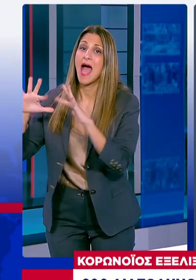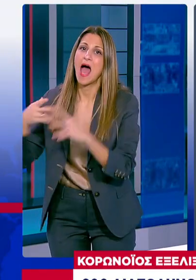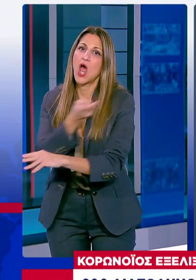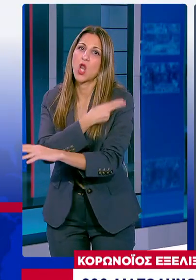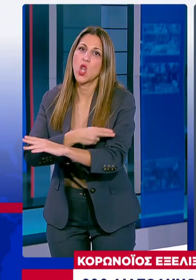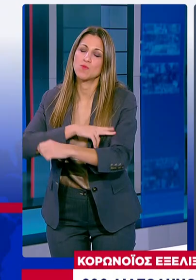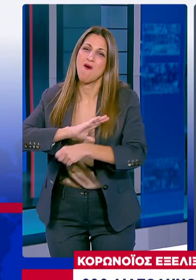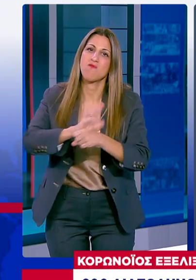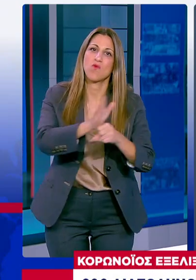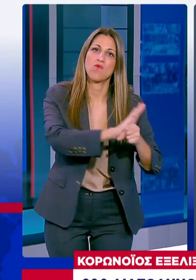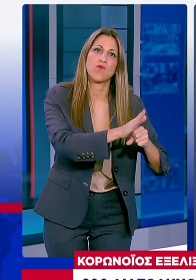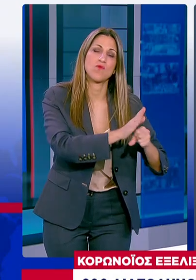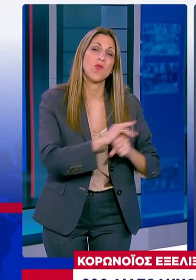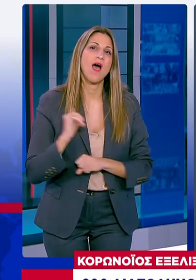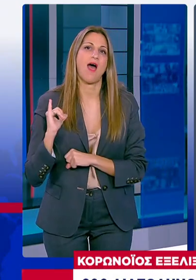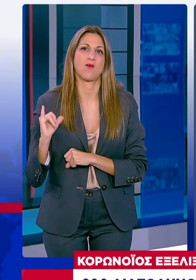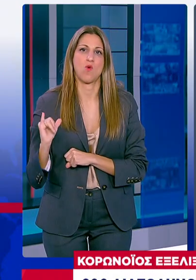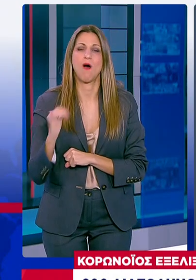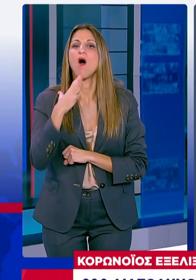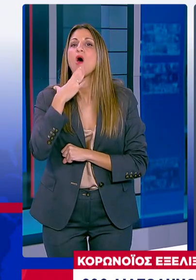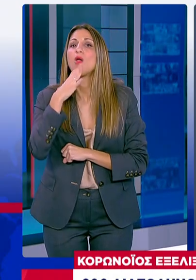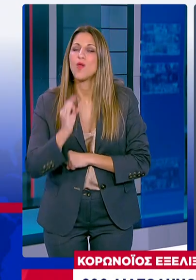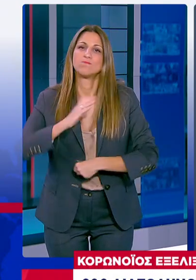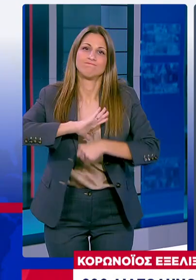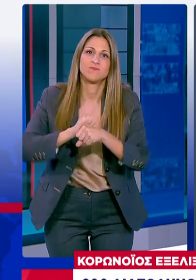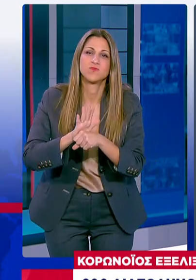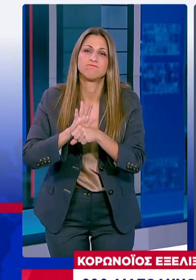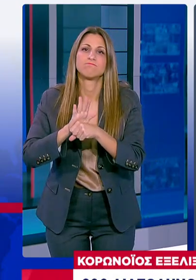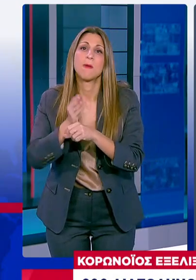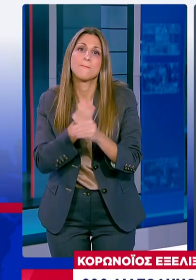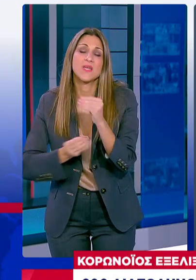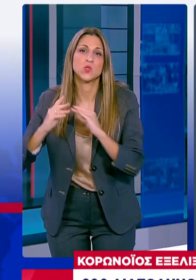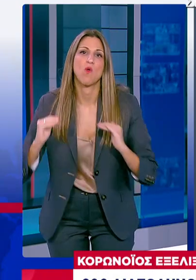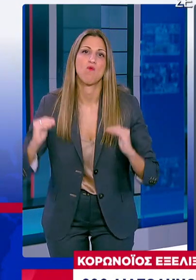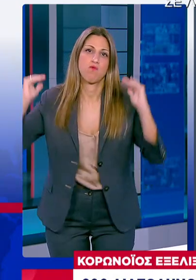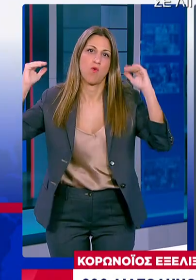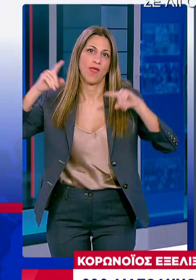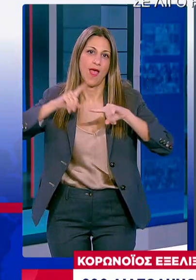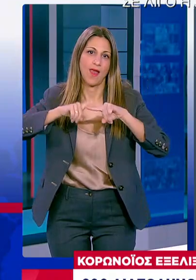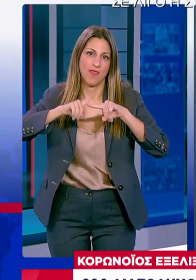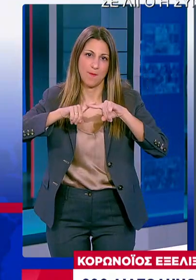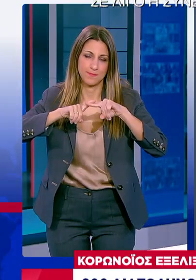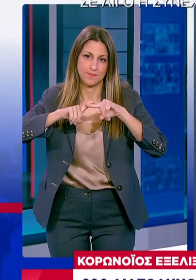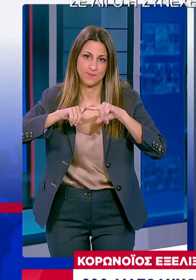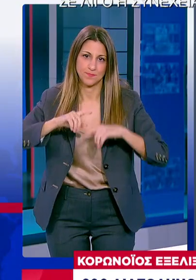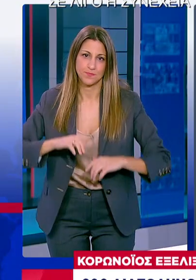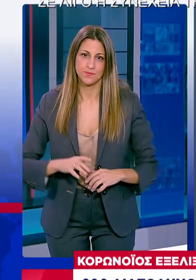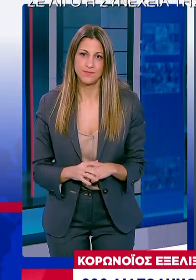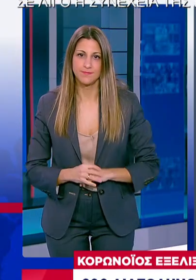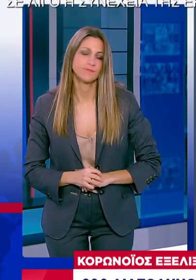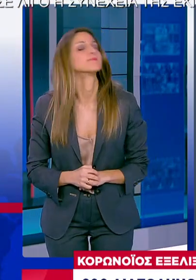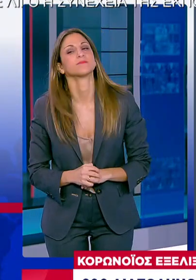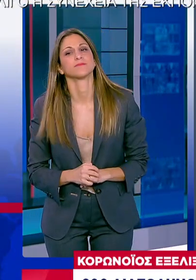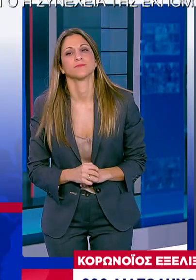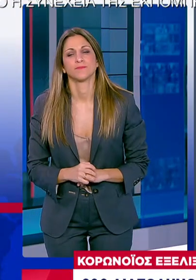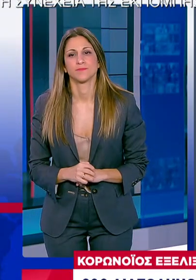του Εθνικού Συστήματος Υγείας Λόγω της πλαιότητας των ΜΕΘ Ιδιαίτερα στη Βορειελλάδα Θα ήθελα σήμερα να κάνω